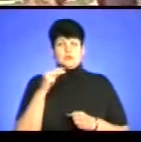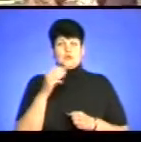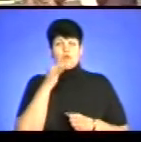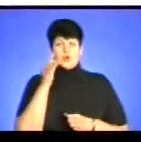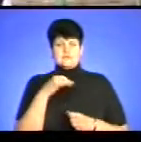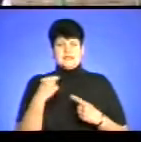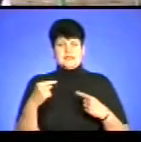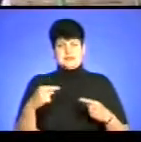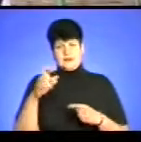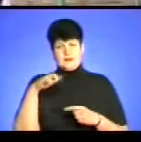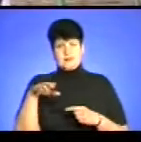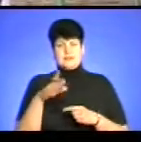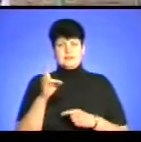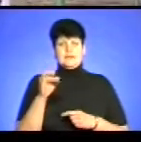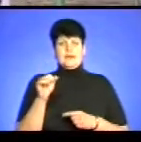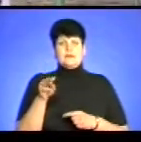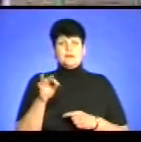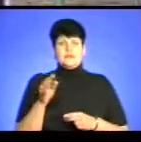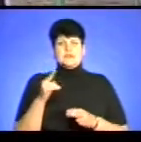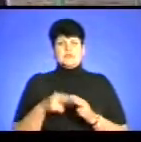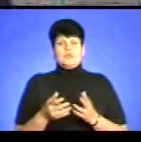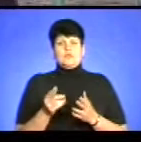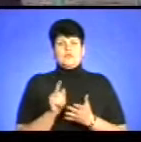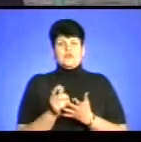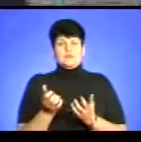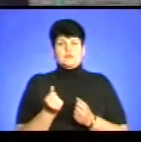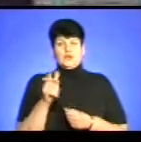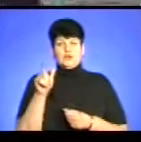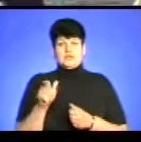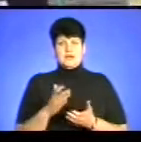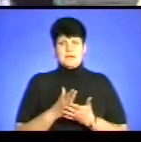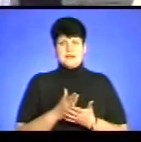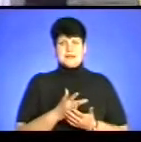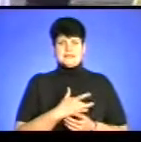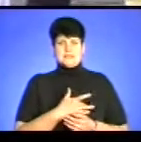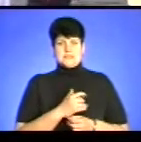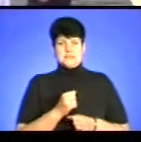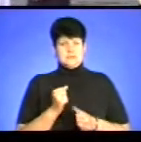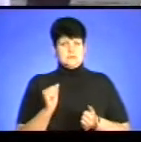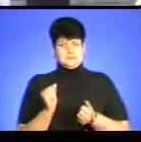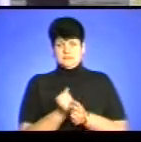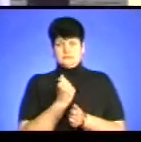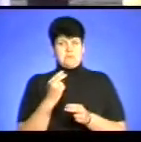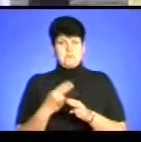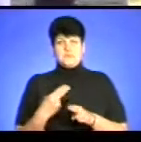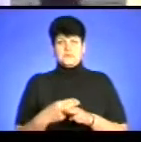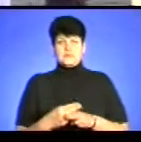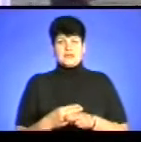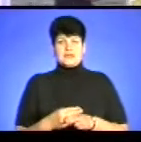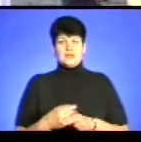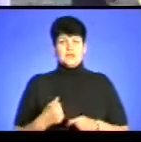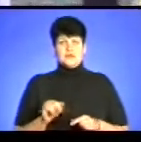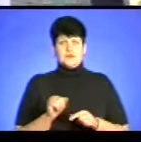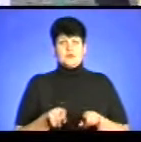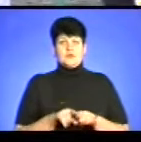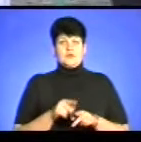НАТО. На виході ми повинні отримати людину, яка має залізне серце, в першу чергу, і залізний